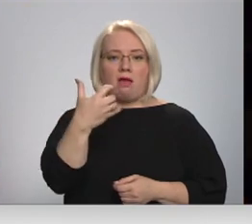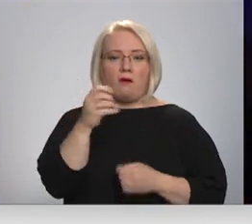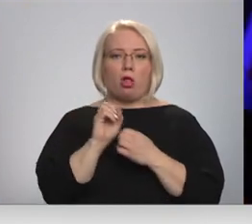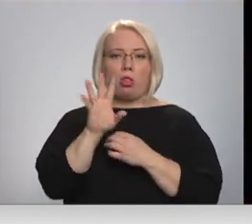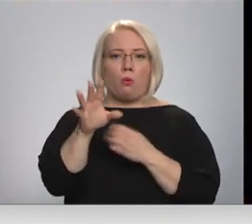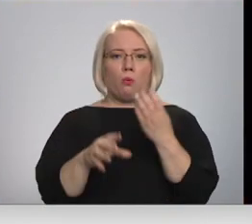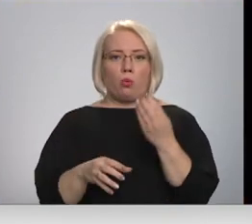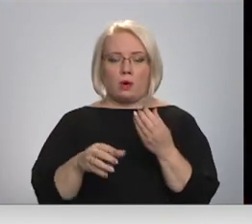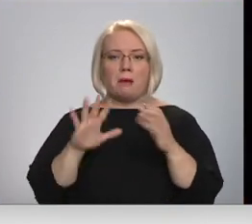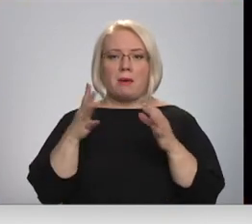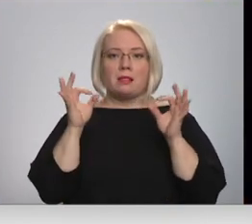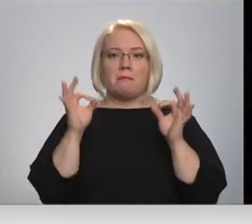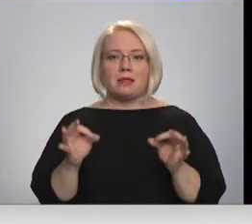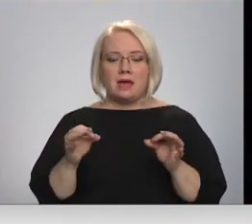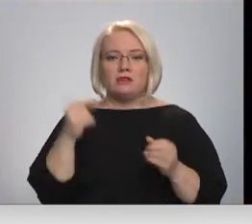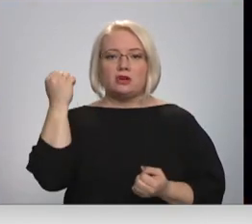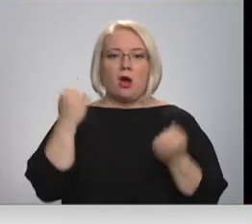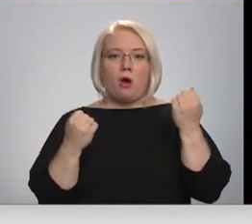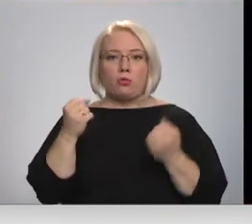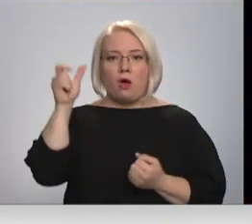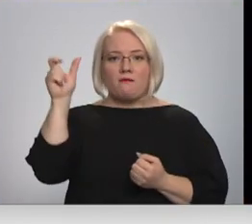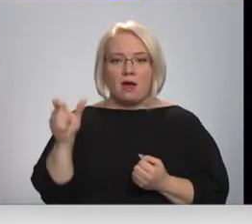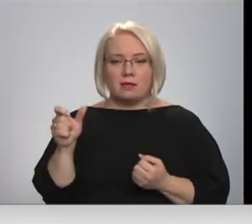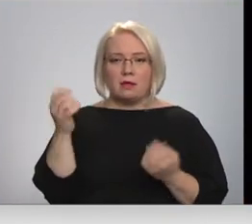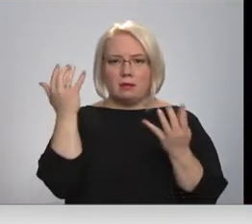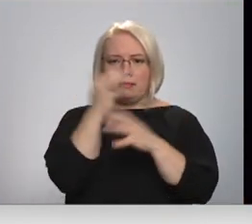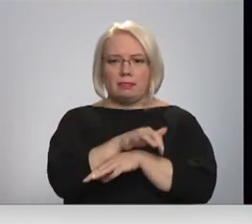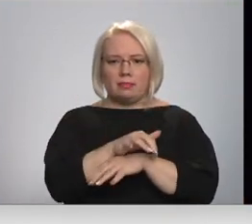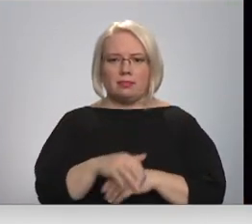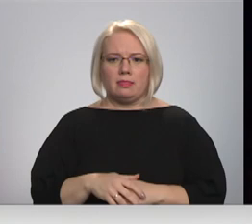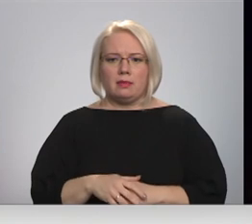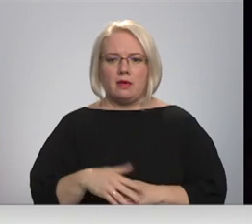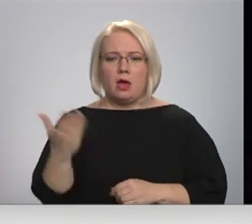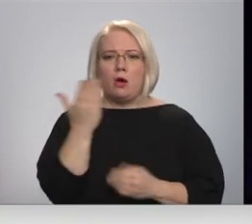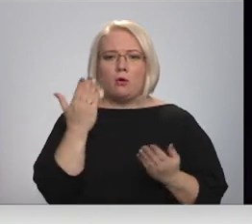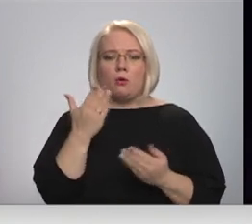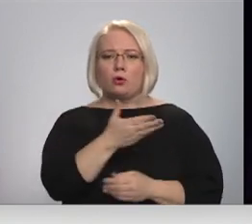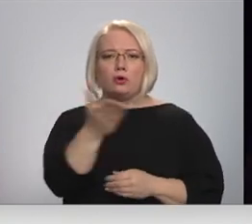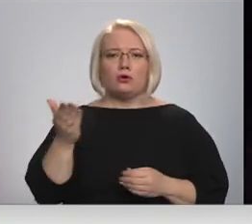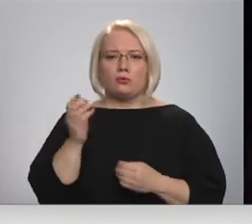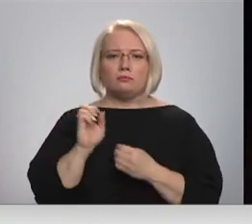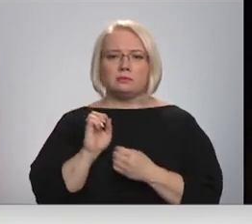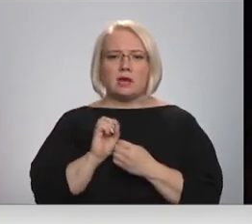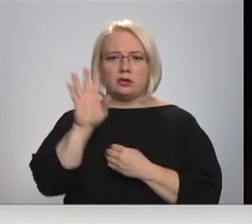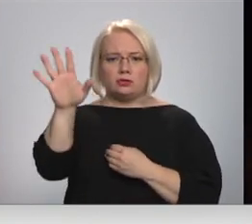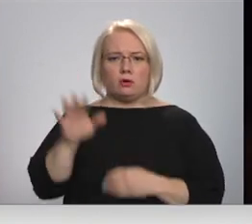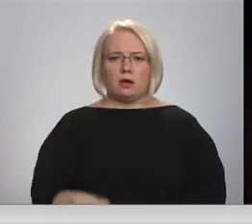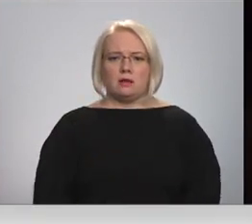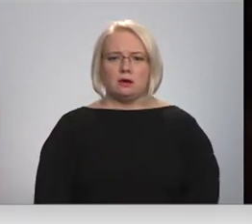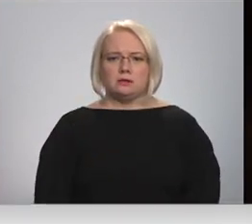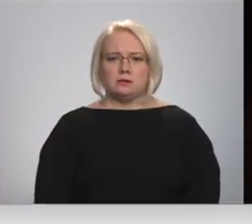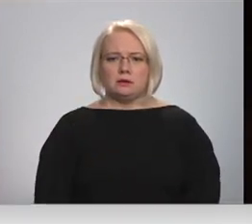lūkturi. Taču patiesībā viņš ir autovadītājiem nemanāms. Kuri jums atstarotāji? Kādi mēs dzēlēji smiņtē brīdī, skriera?